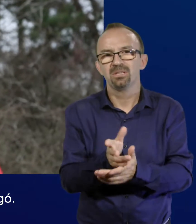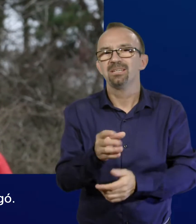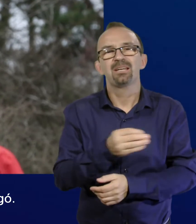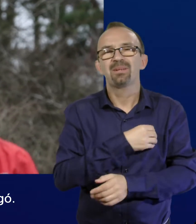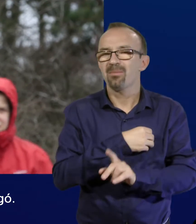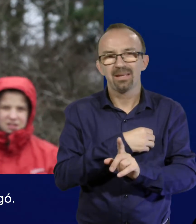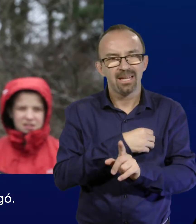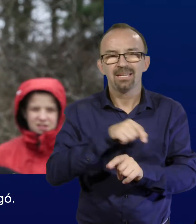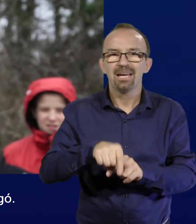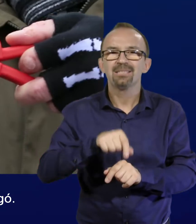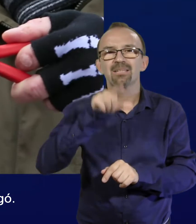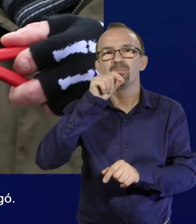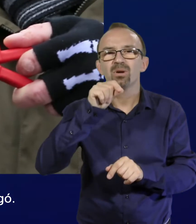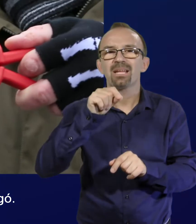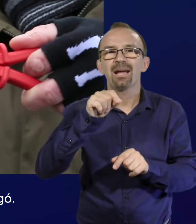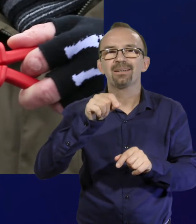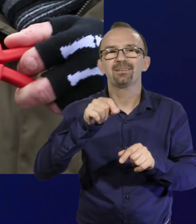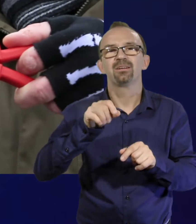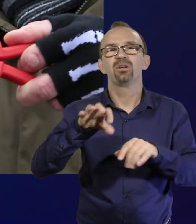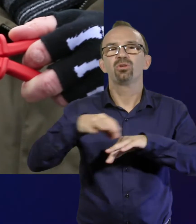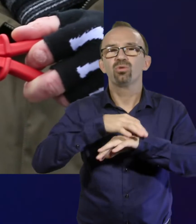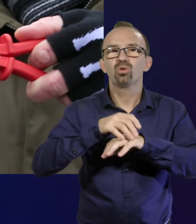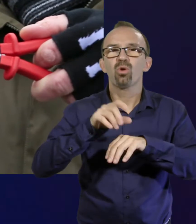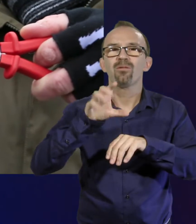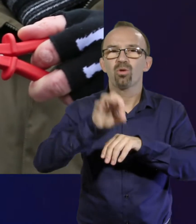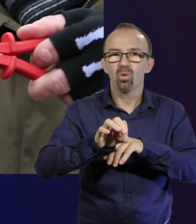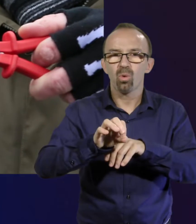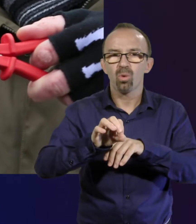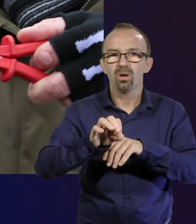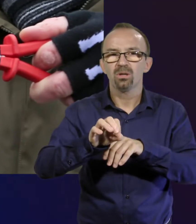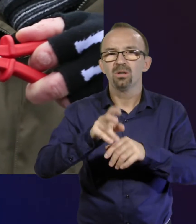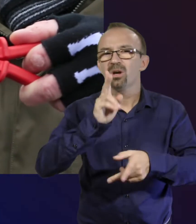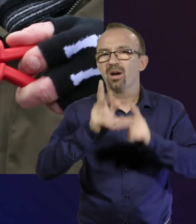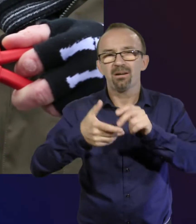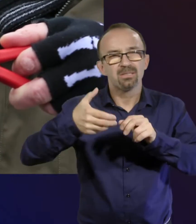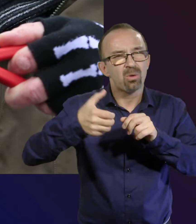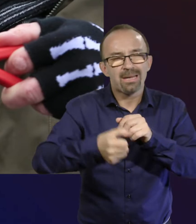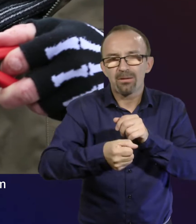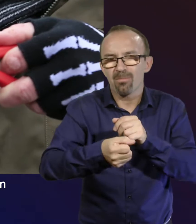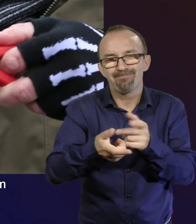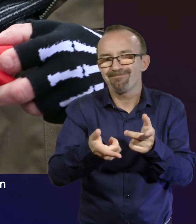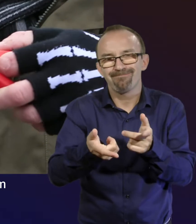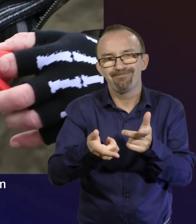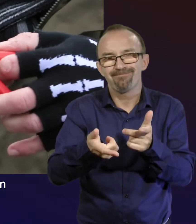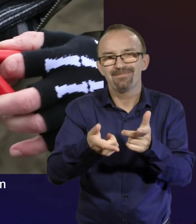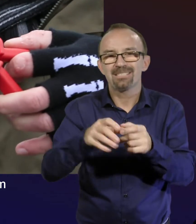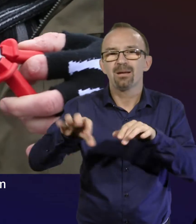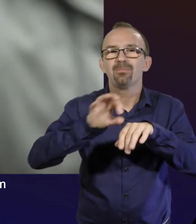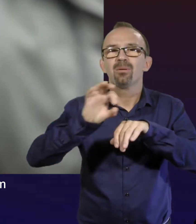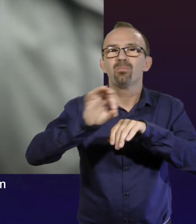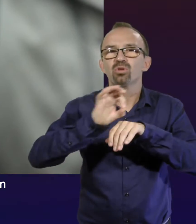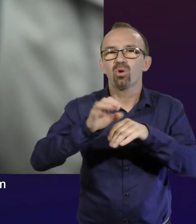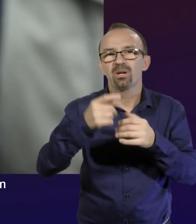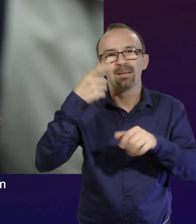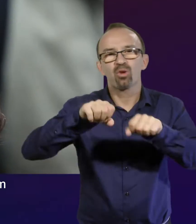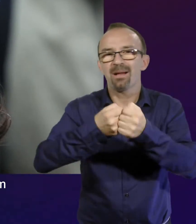valaki megijed volna, ez egy madárgyűrűző fogó, rárakom a második részére, és akárhogy szorítom, ez csúszkál a lábát,